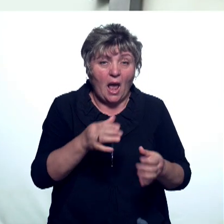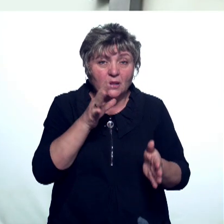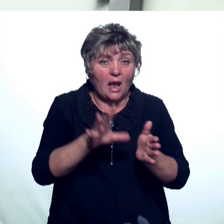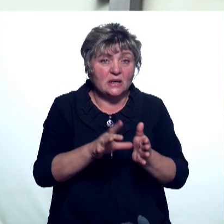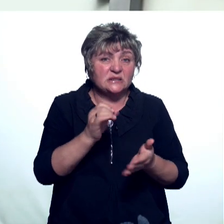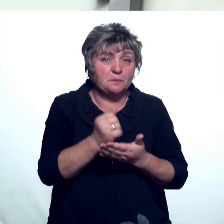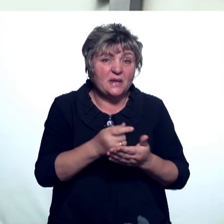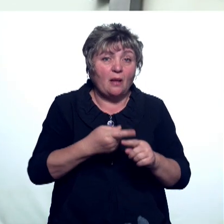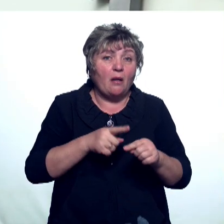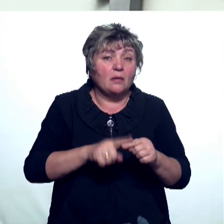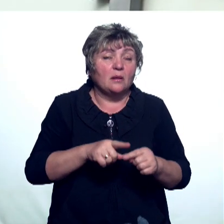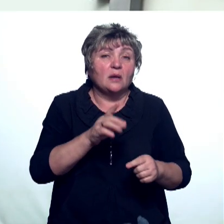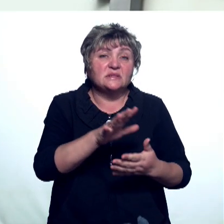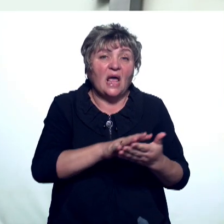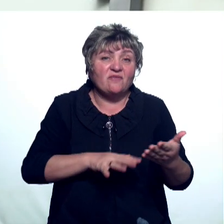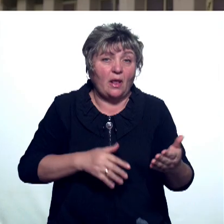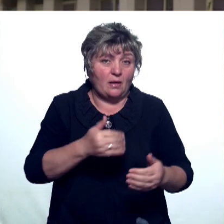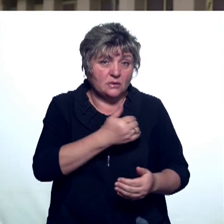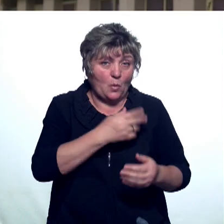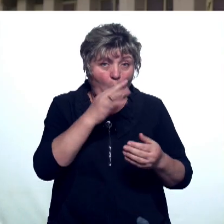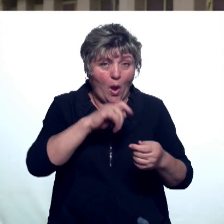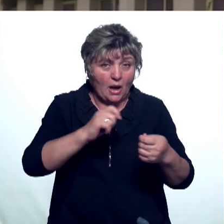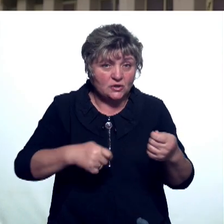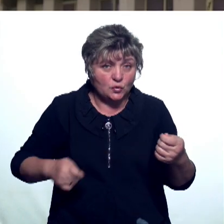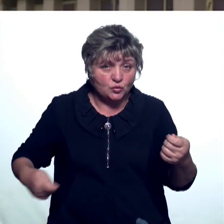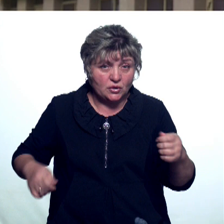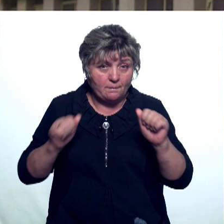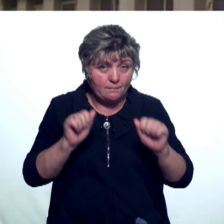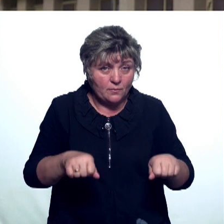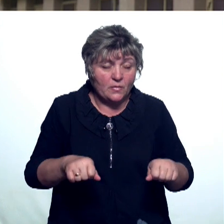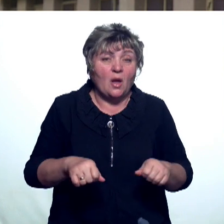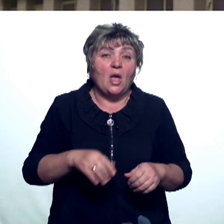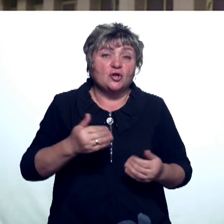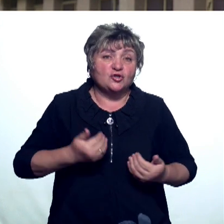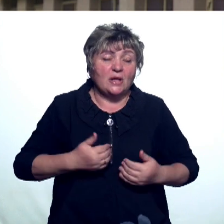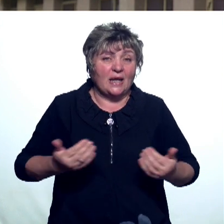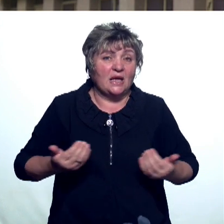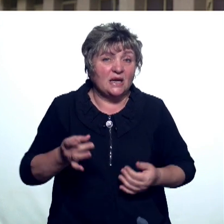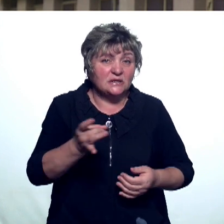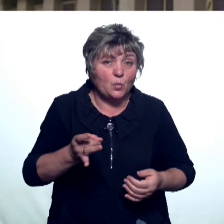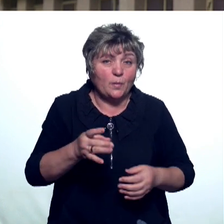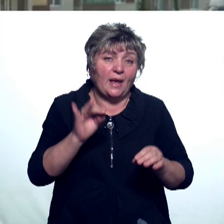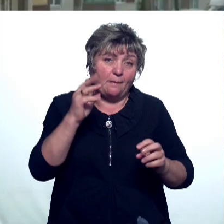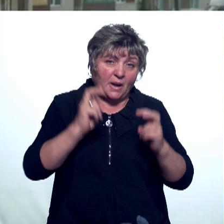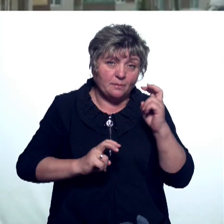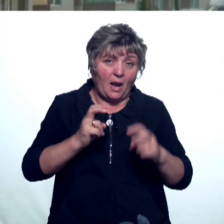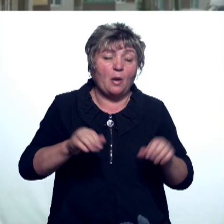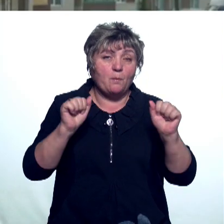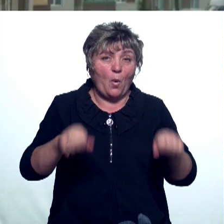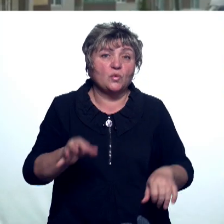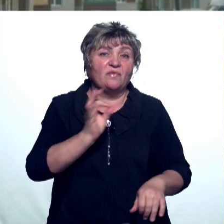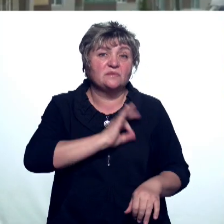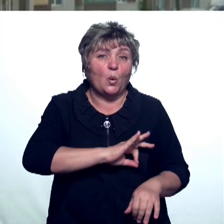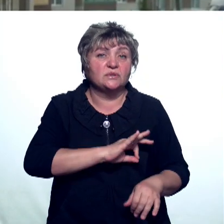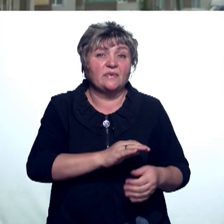плюс готов рассмотреть заявление о рассрочке. Такой услугой могут воспользоваться как жители республики, так и предприятия. Светлана